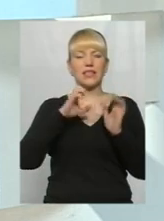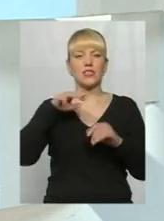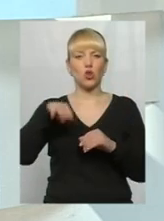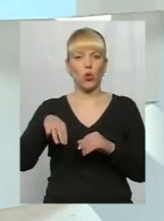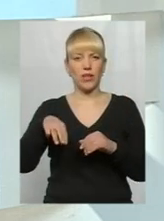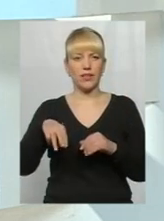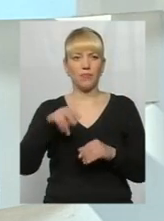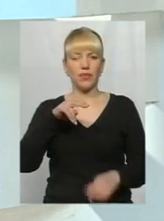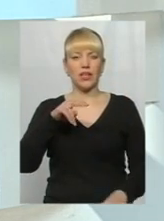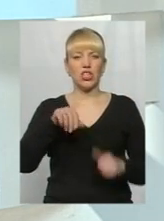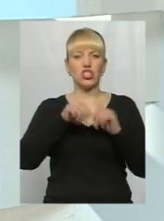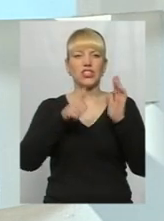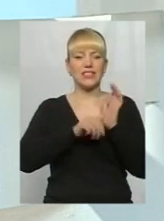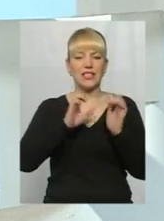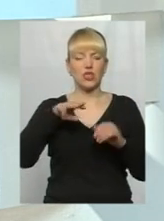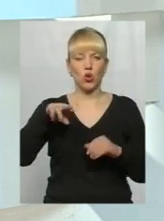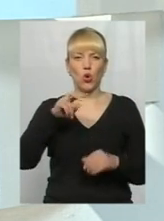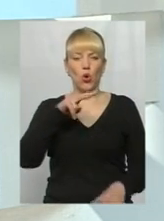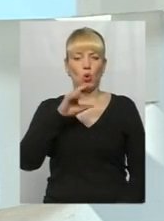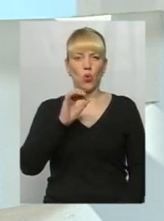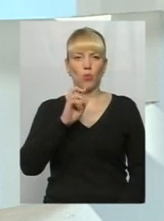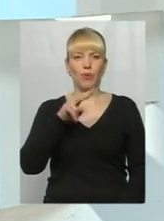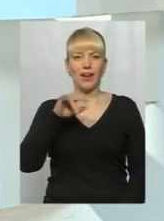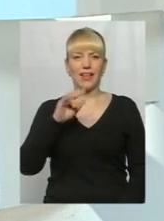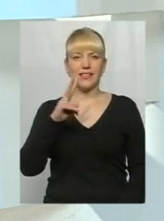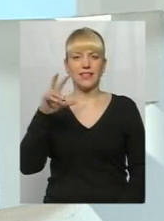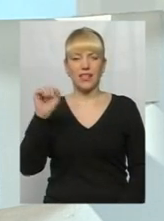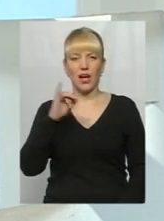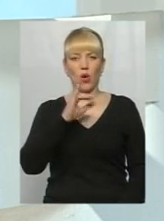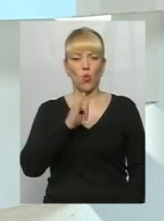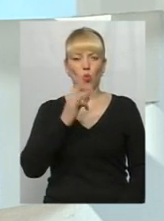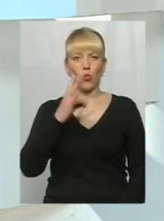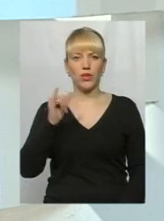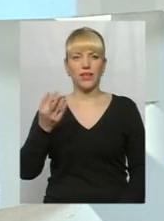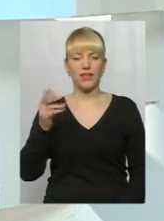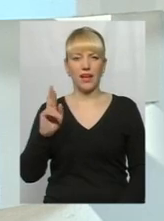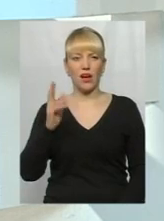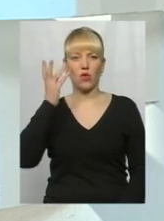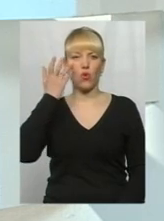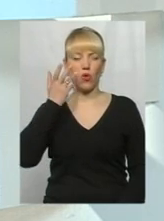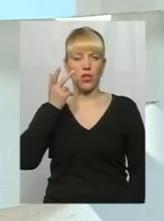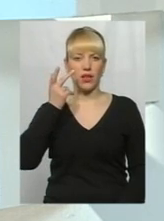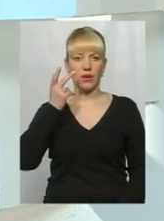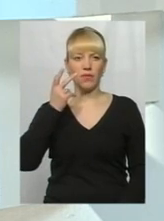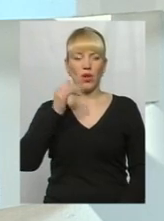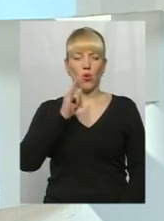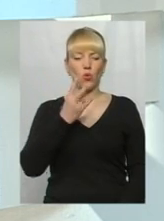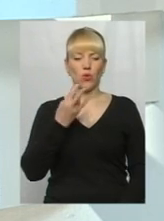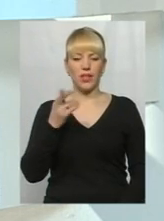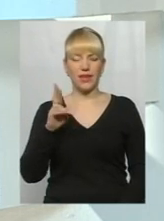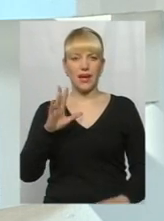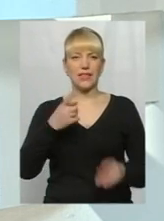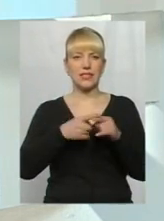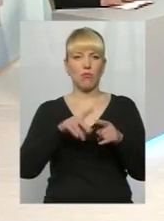про Люблінську унію, скажімо, коли унія – це був союз між